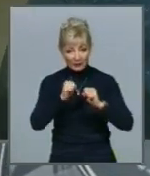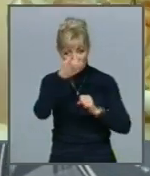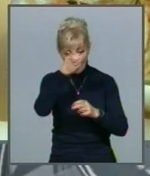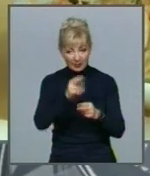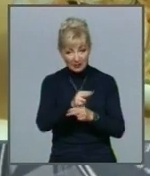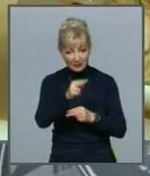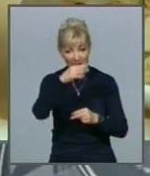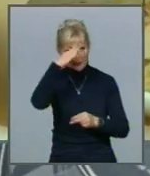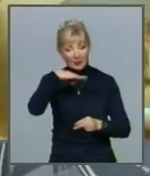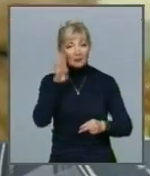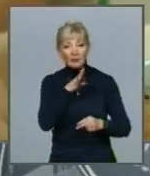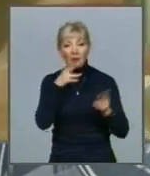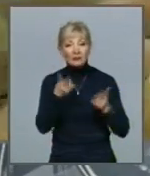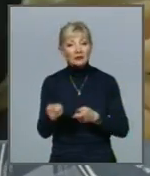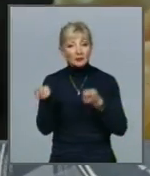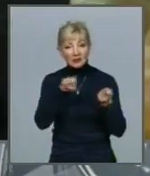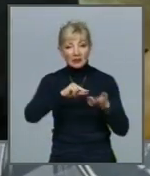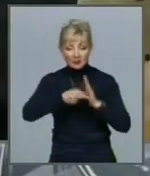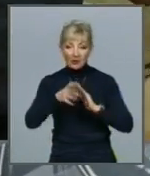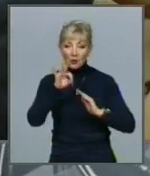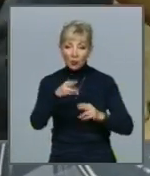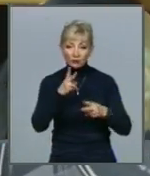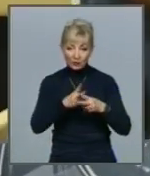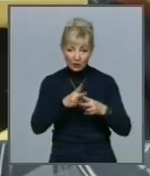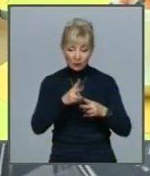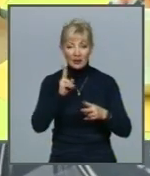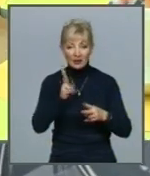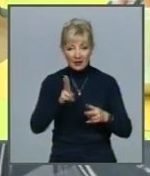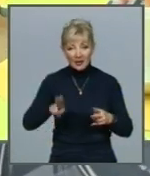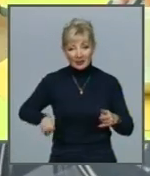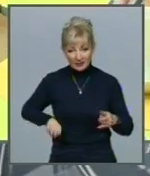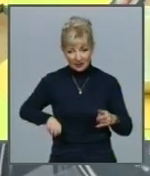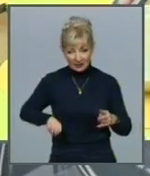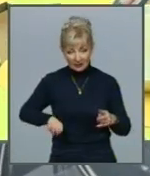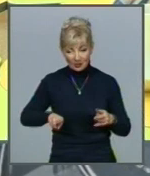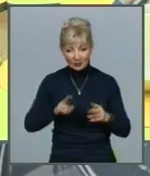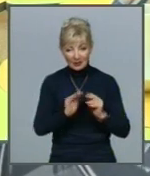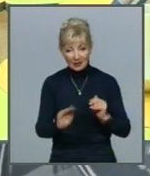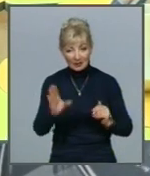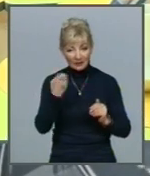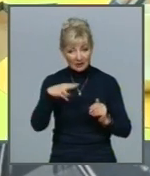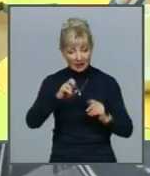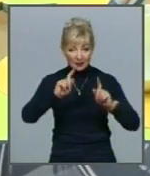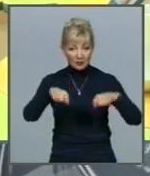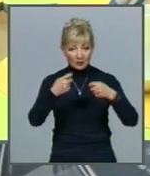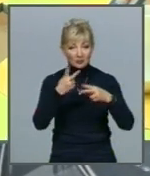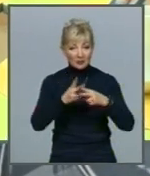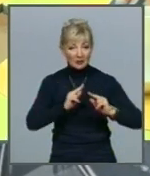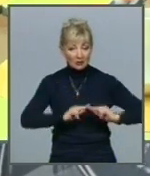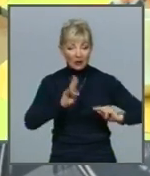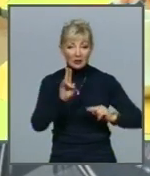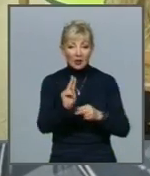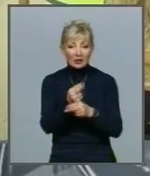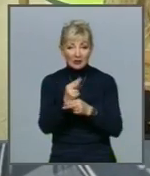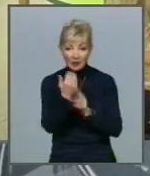малька слід принести довідку від лікаря до адміністрації закладу Їй передадуть медпрацівнику, який в свою чергу скоригує